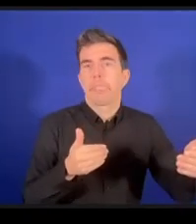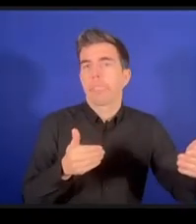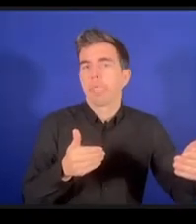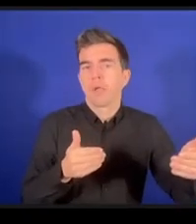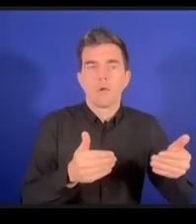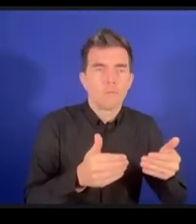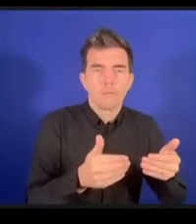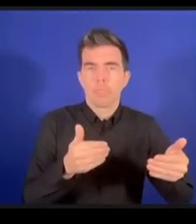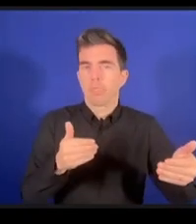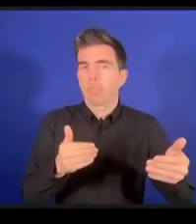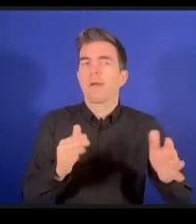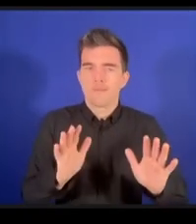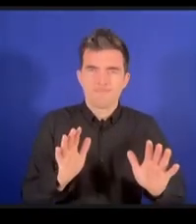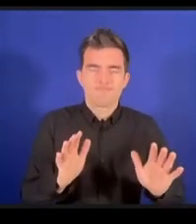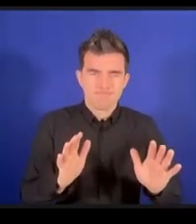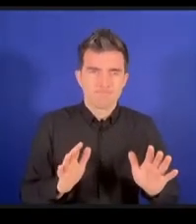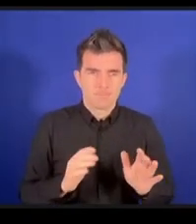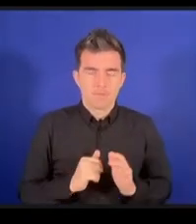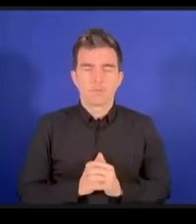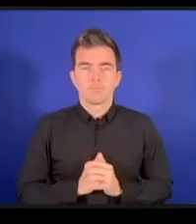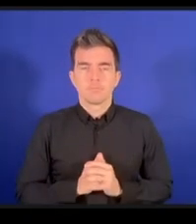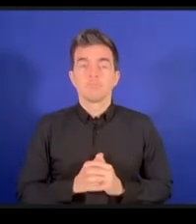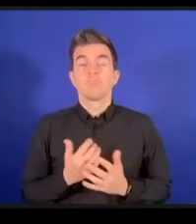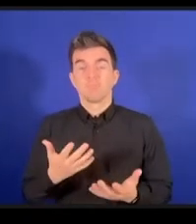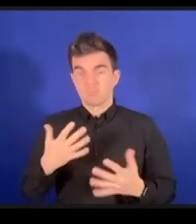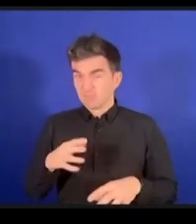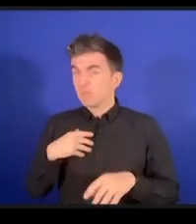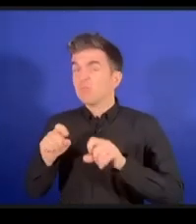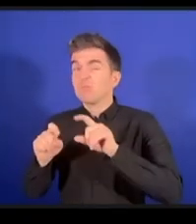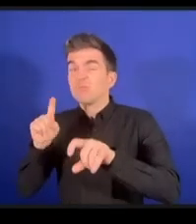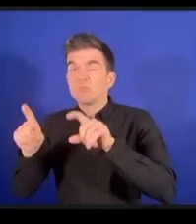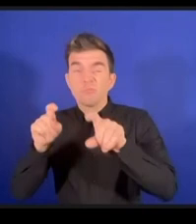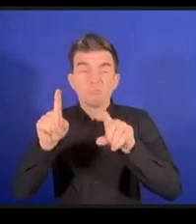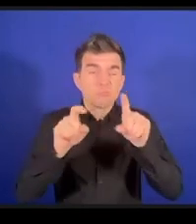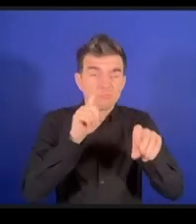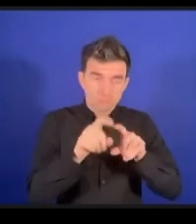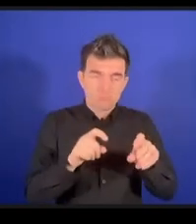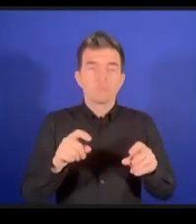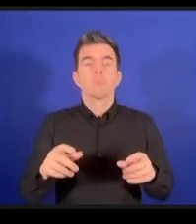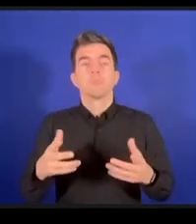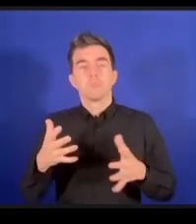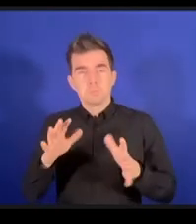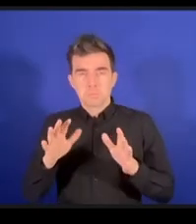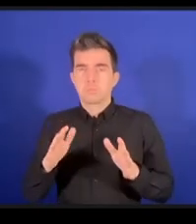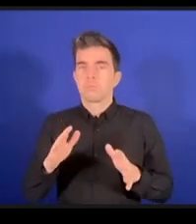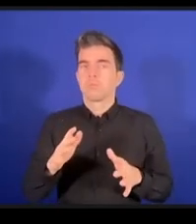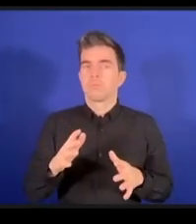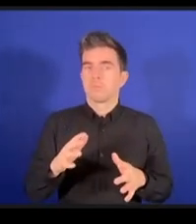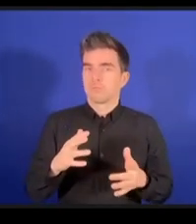だいたい100万ぐらいのウェブサイトについて2022年に行われたんですけれどもそうすると